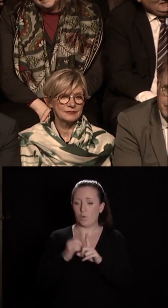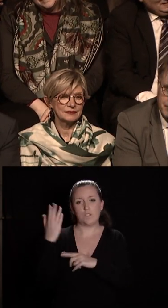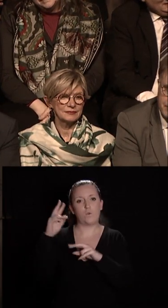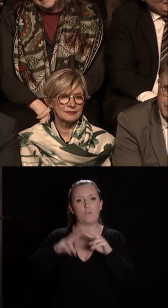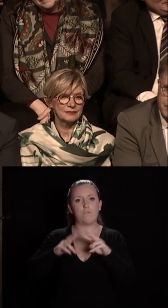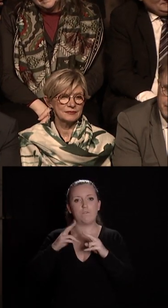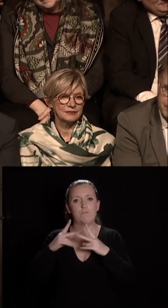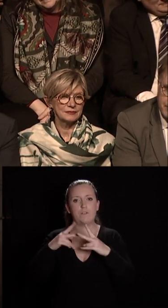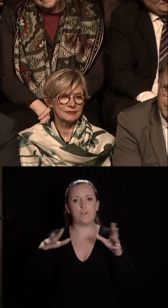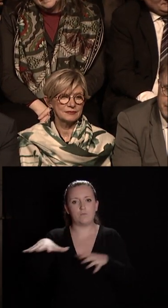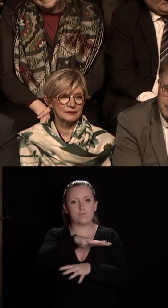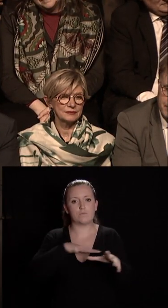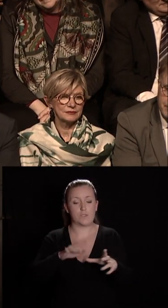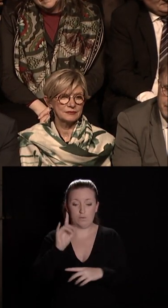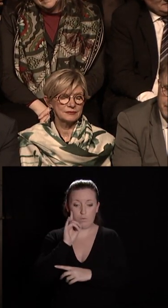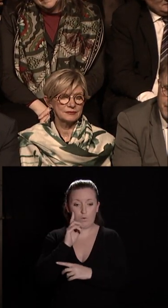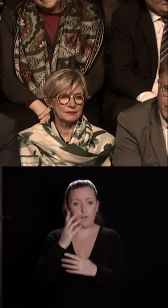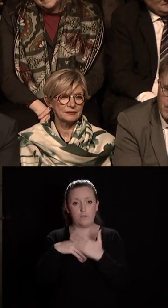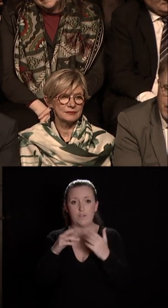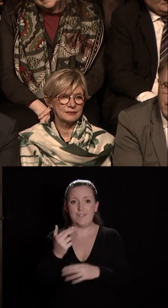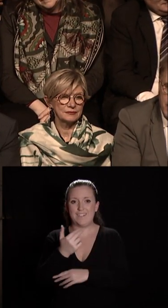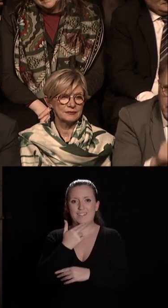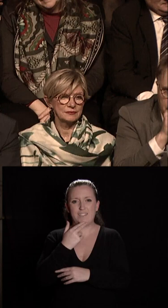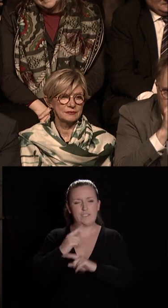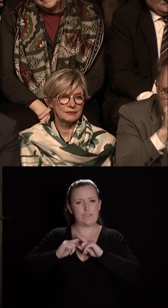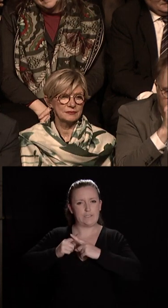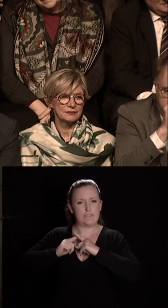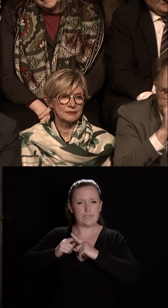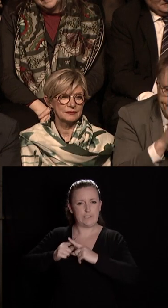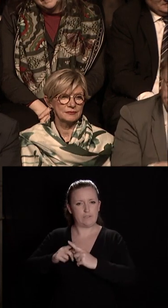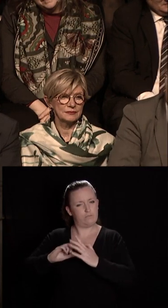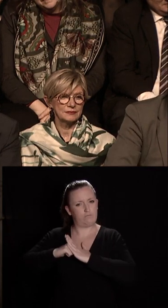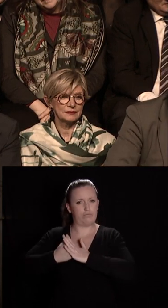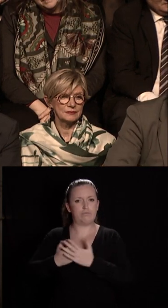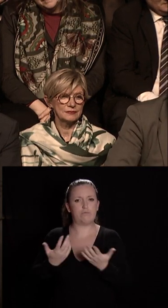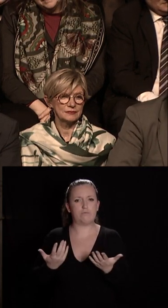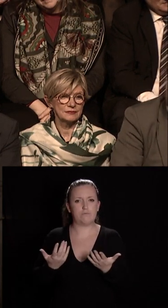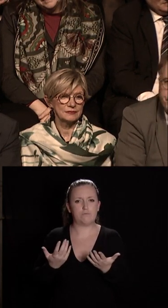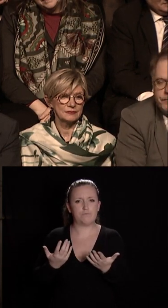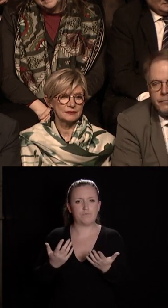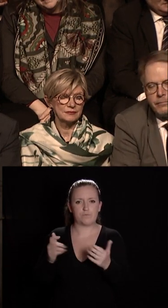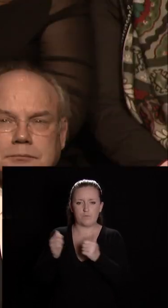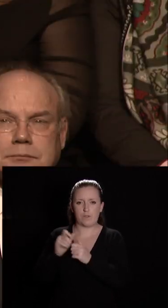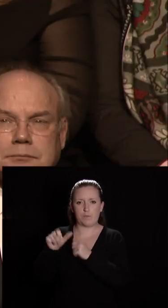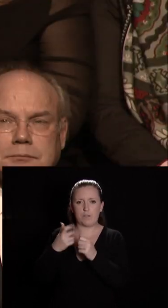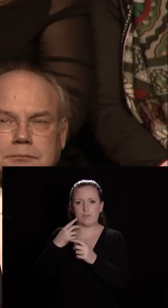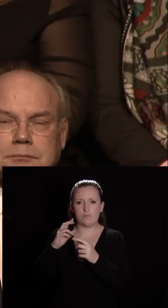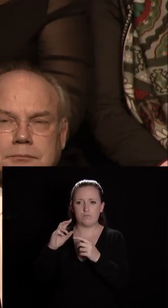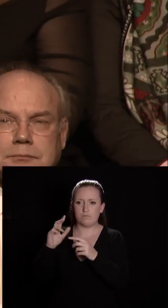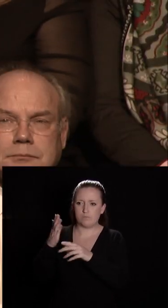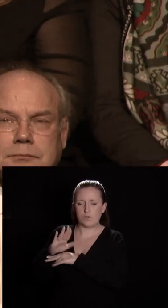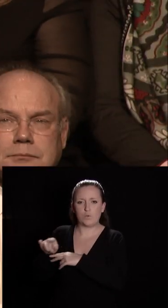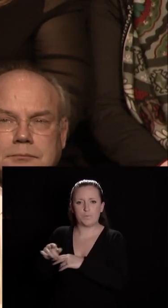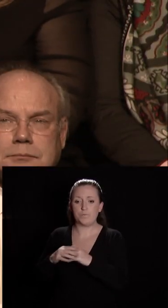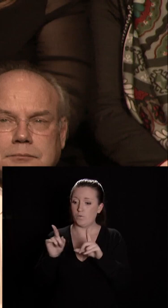métropole grâce à la qualité et à la fermeté des négociations que nous menons avec notre délégataire les services